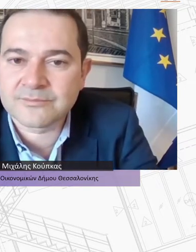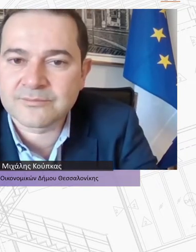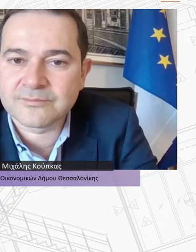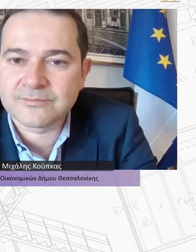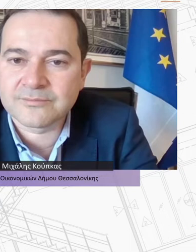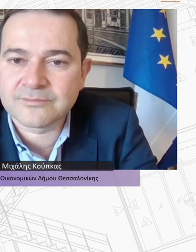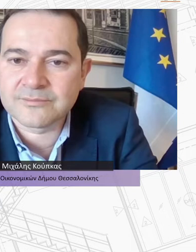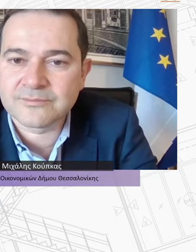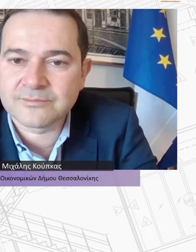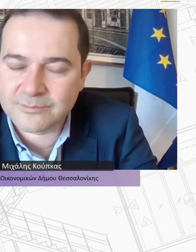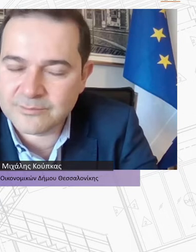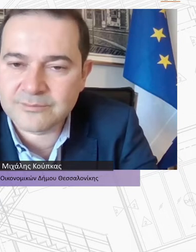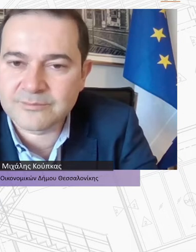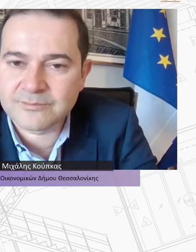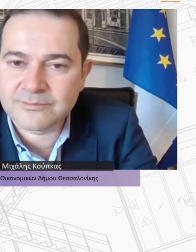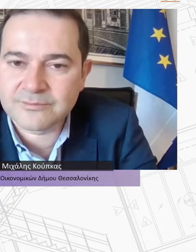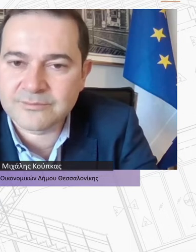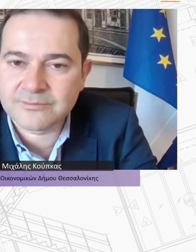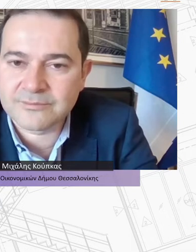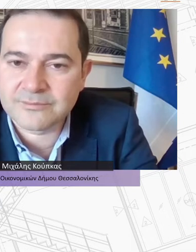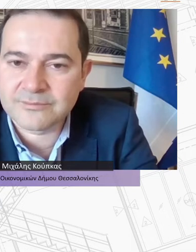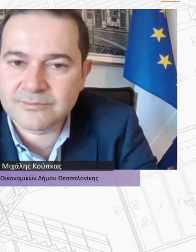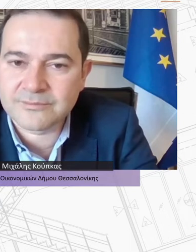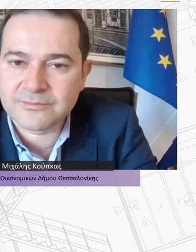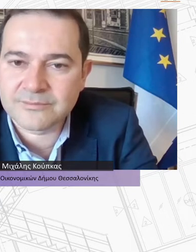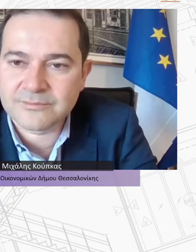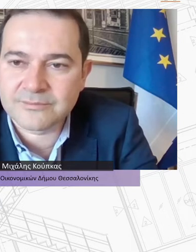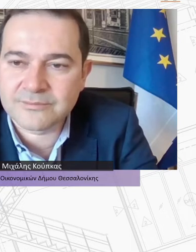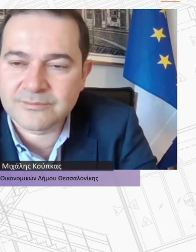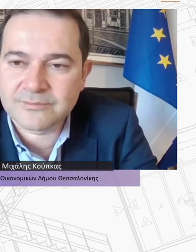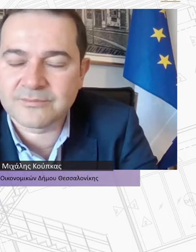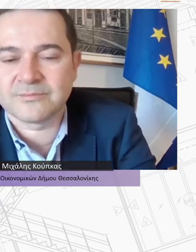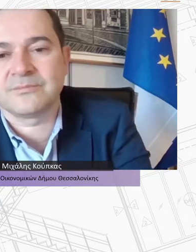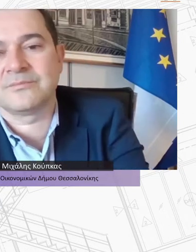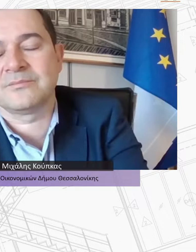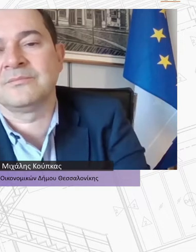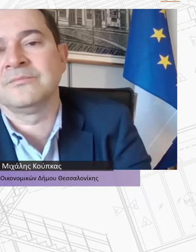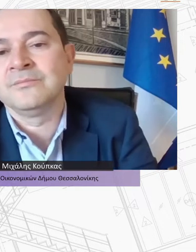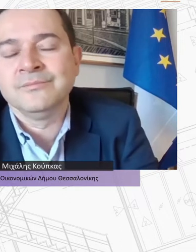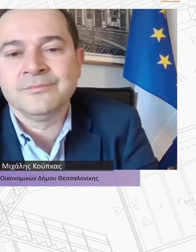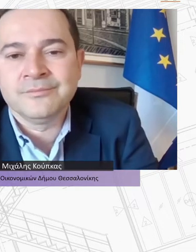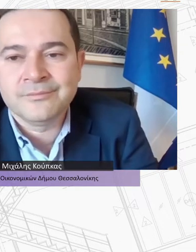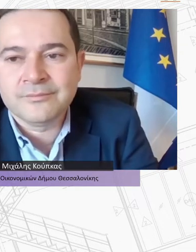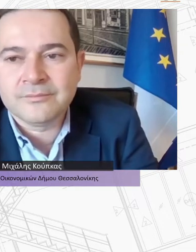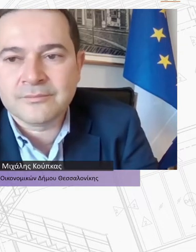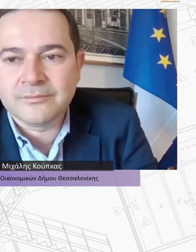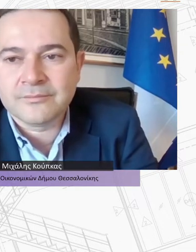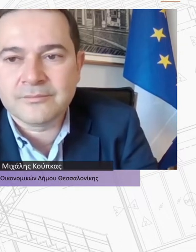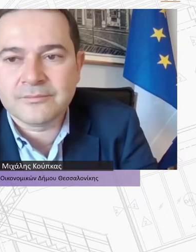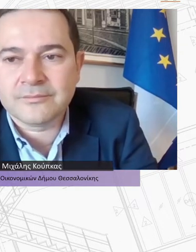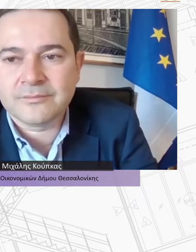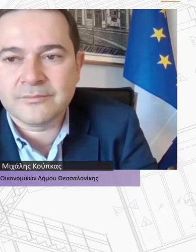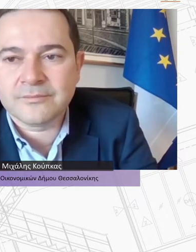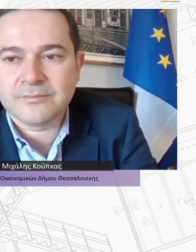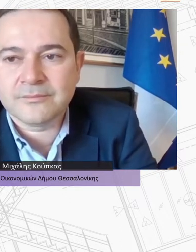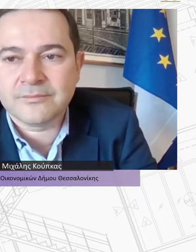της κατοικίας ως κοινωνικού αγαθού και όχι ως εμπόρευμα αυτό που μόλις τώρα θέσατε Δεν έχουν έρθει Θα προχωρήσουμε